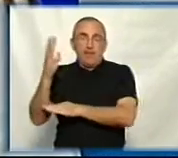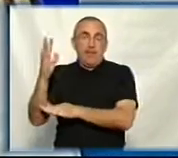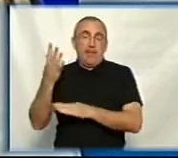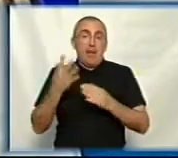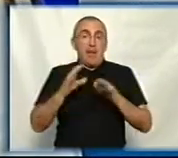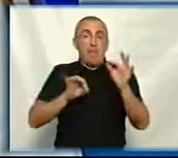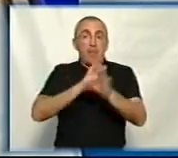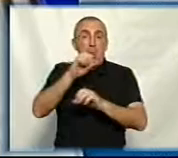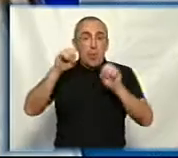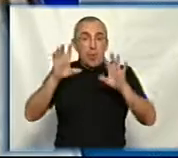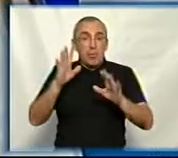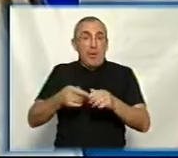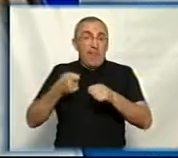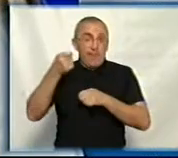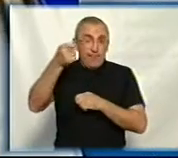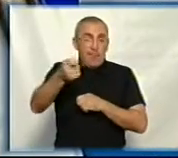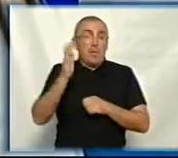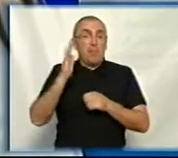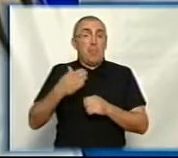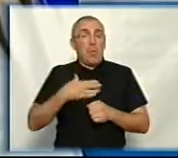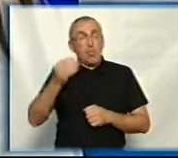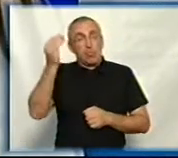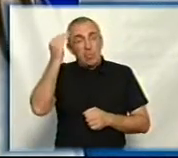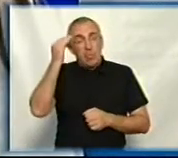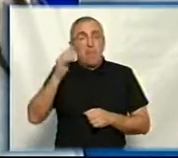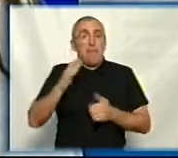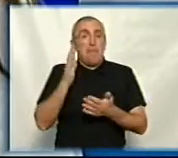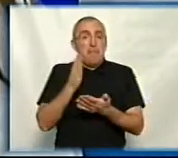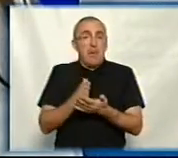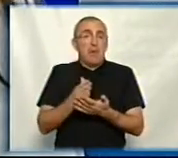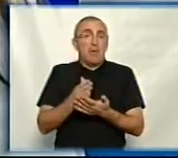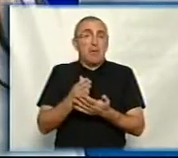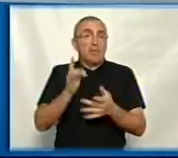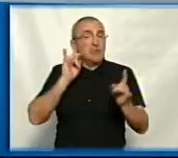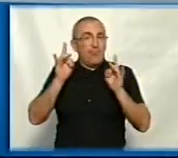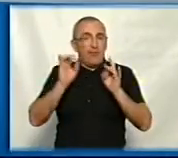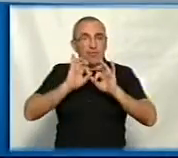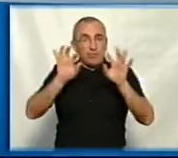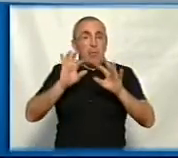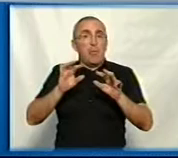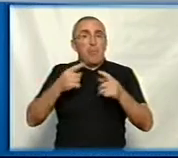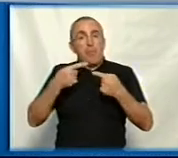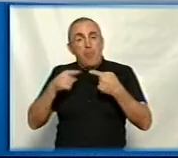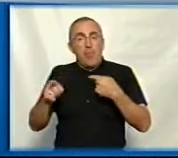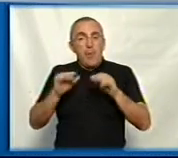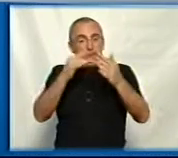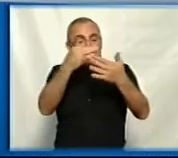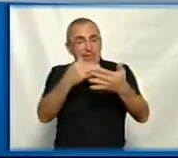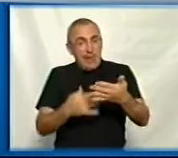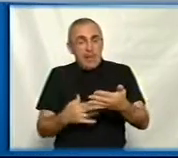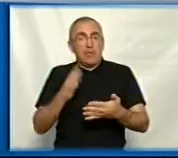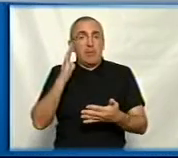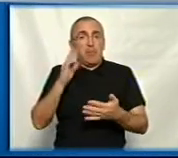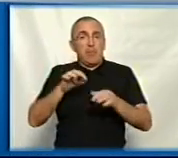навіть проєкт рішення буде виноситись, то він, на мою думку, має звучати вже по-іншому, тому що в ньому, в тексті проєкту